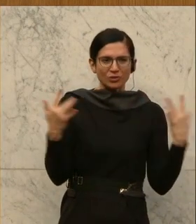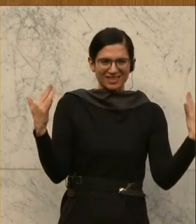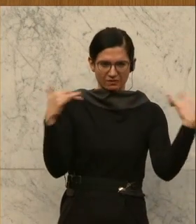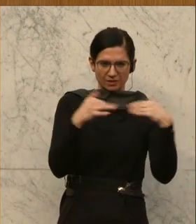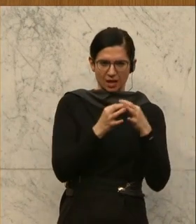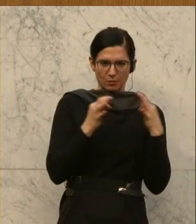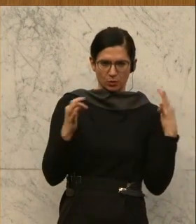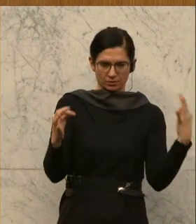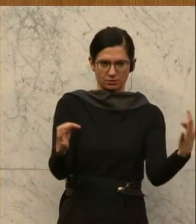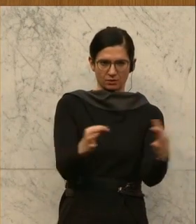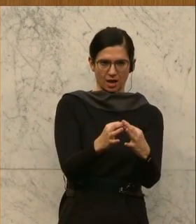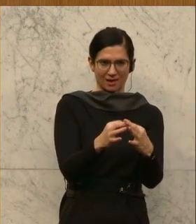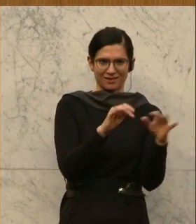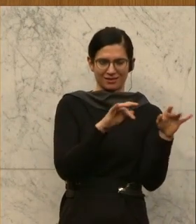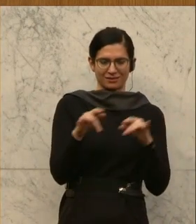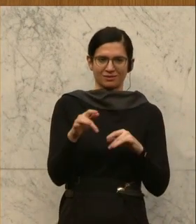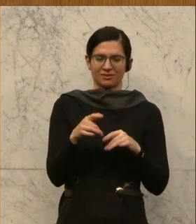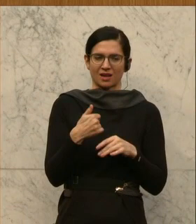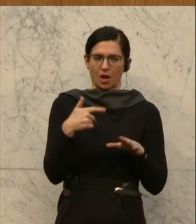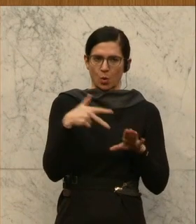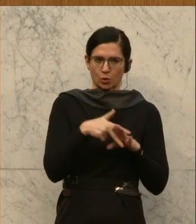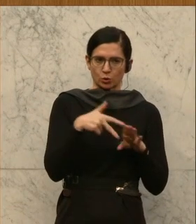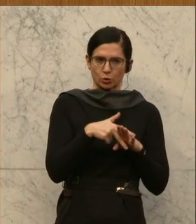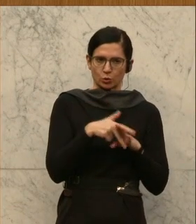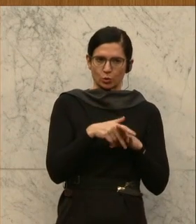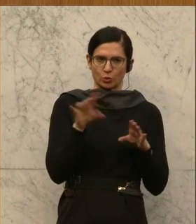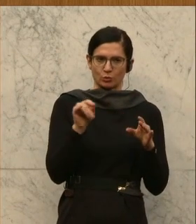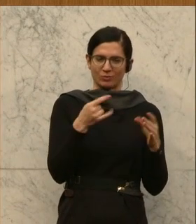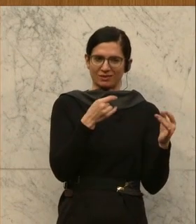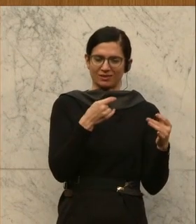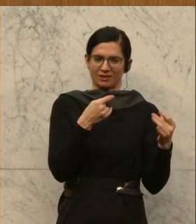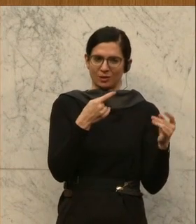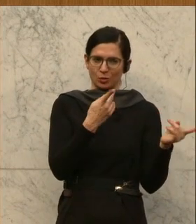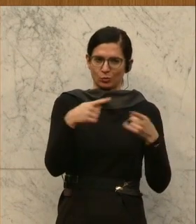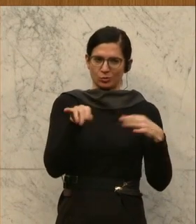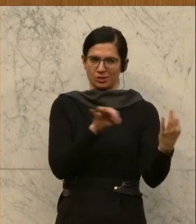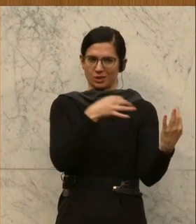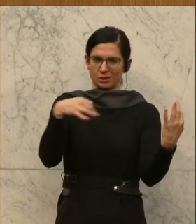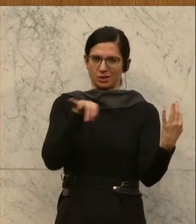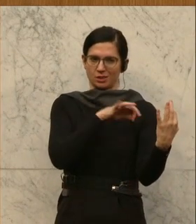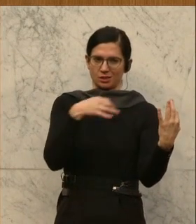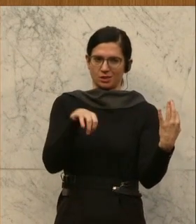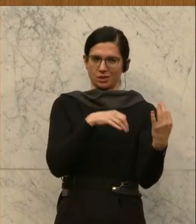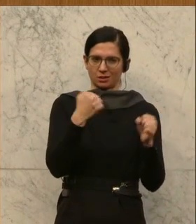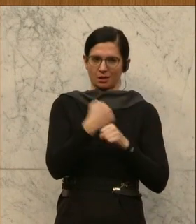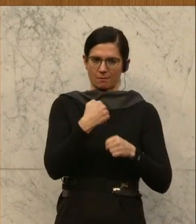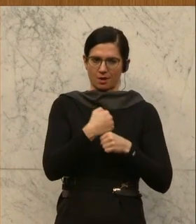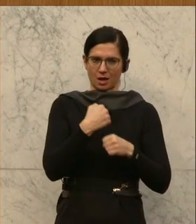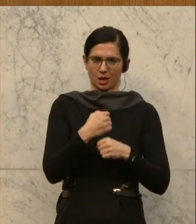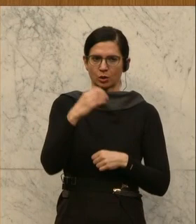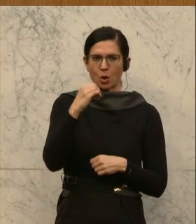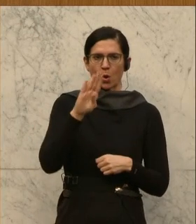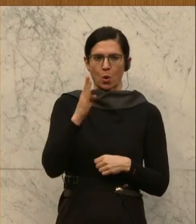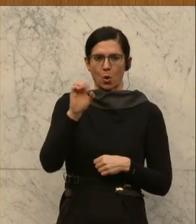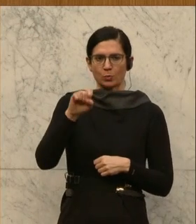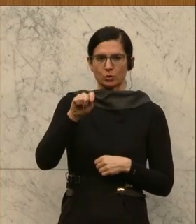Obstruktion, also Störung, mit Musikinstrumenten verüben. Herr ORF-Generaldirektor, also ich habe jetzt aufgrund